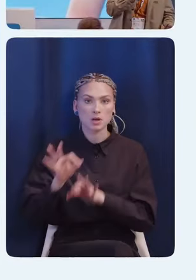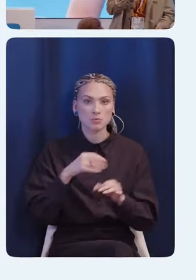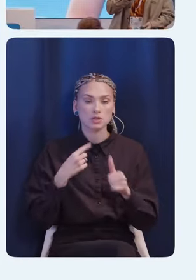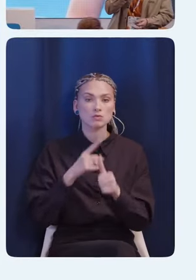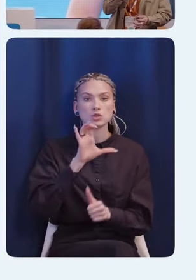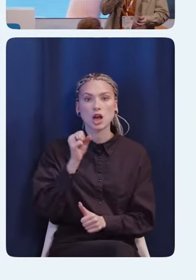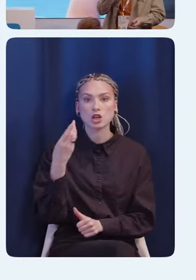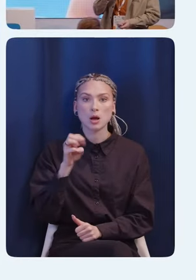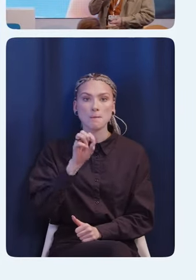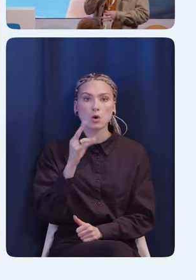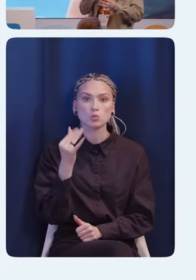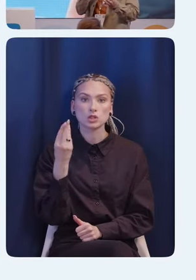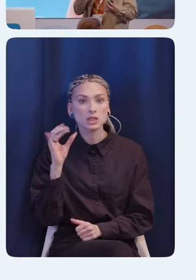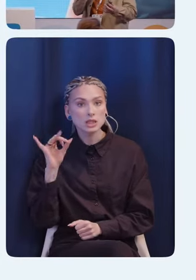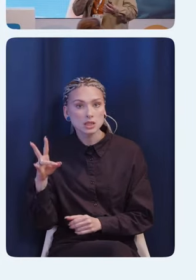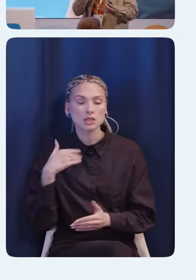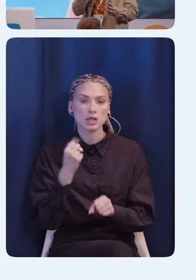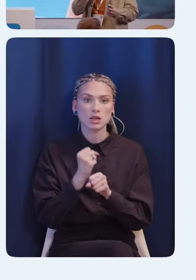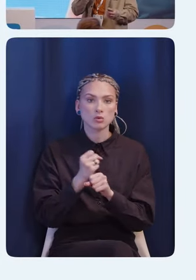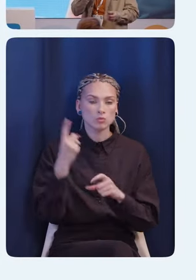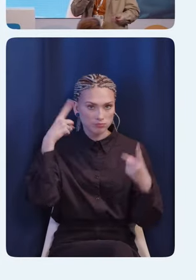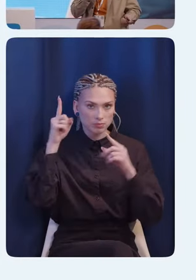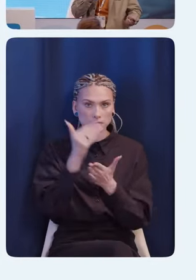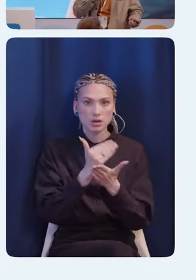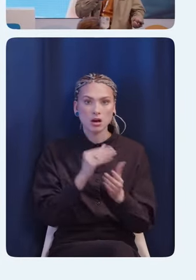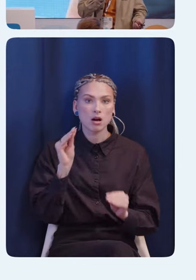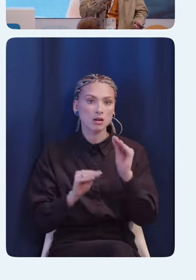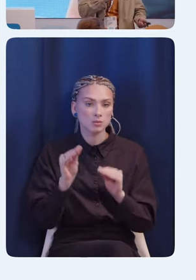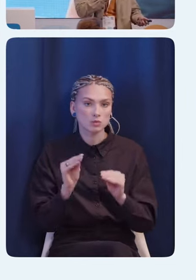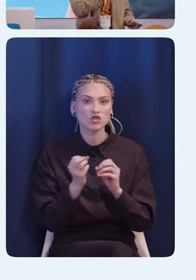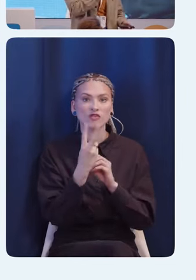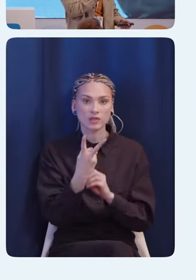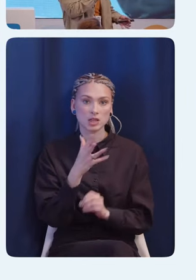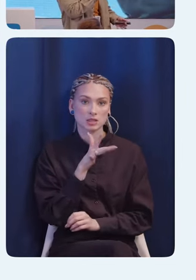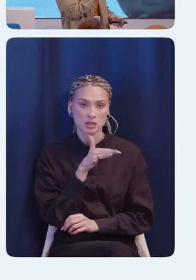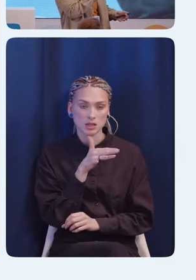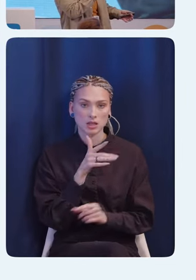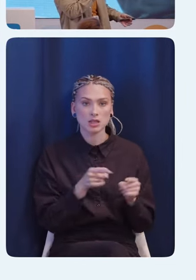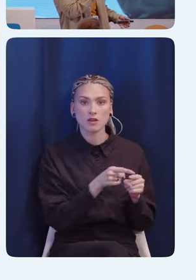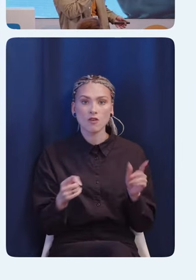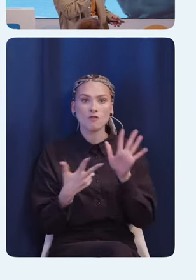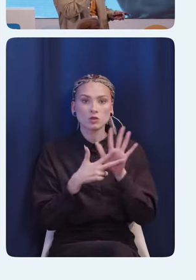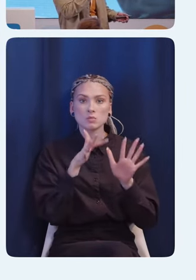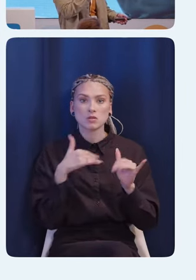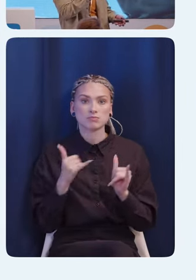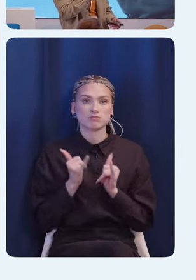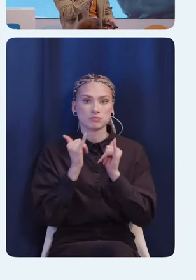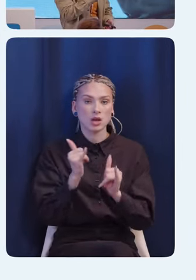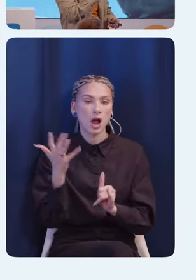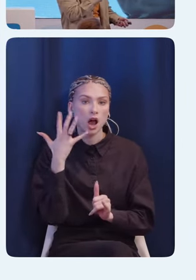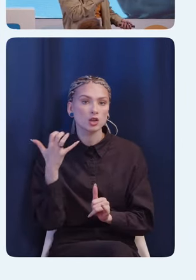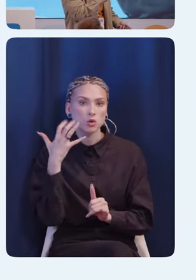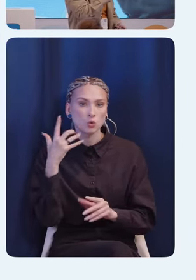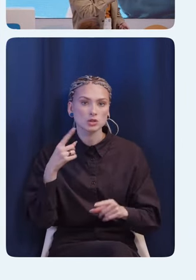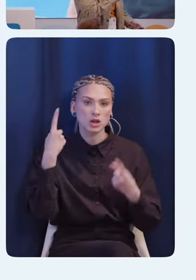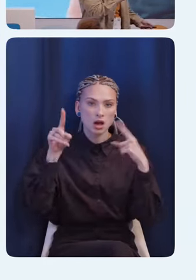Макушкин. Я разрабатываю программное обеспечение уже порядка 12 лет. Из них 8 лет я посвятил iOS-разработке.